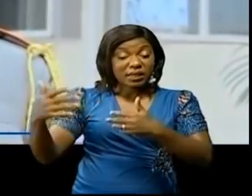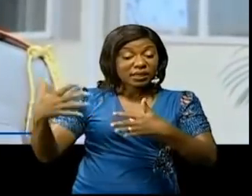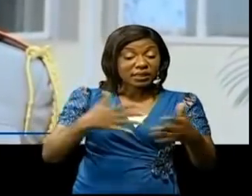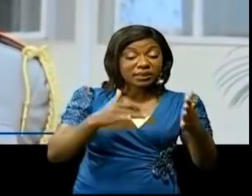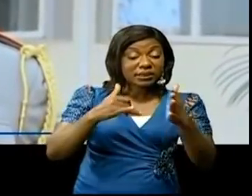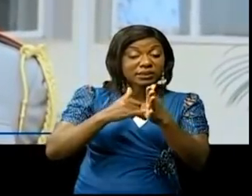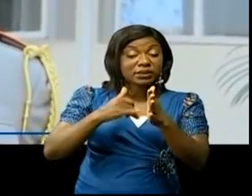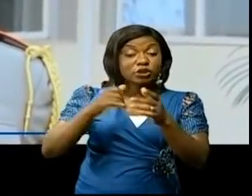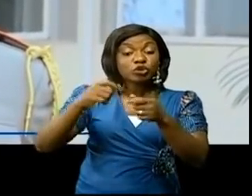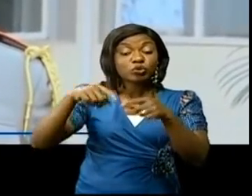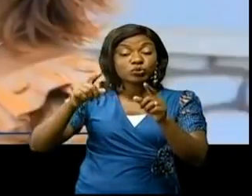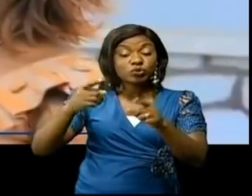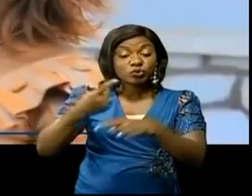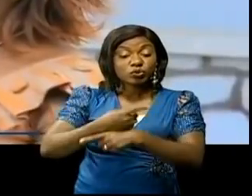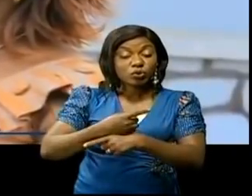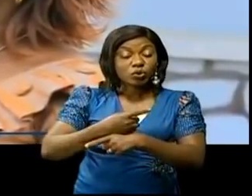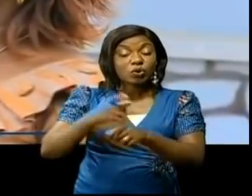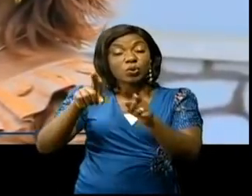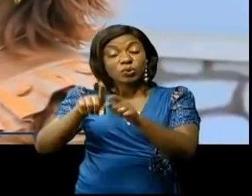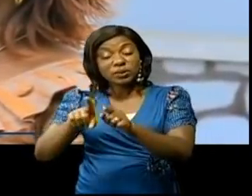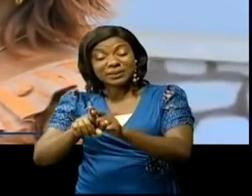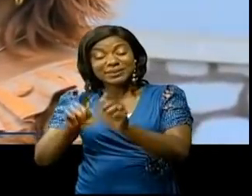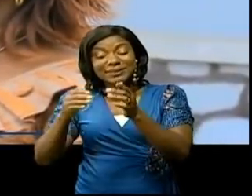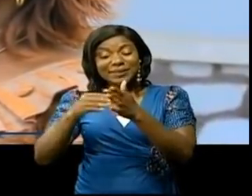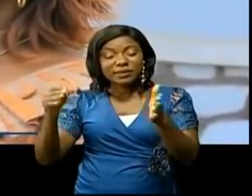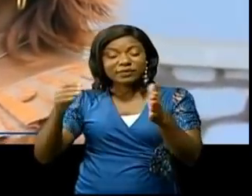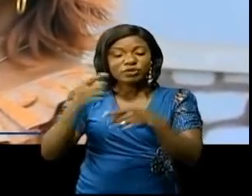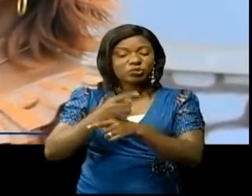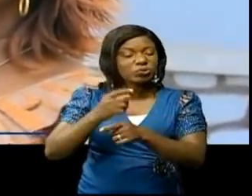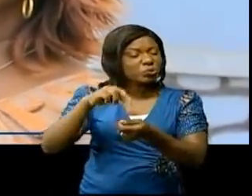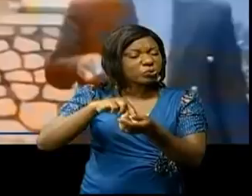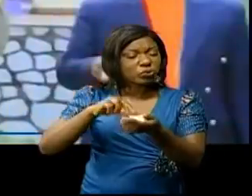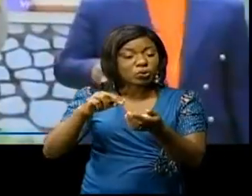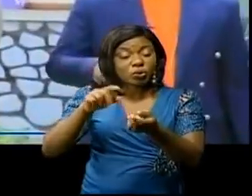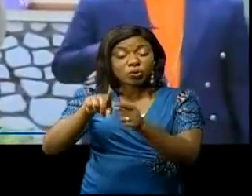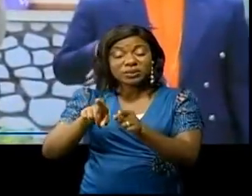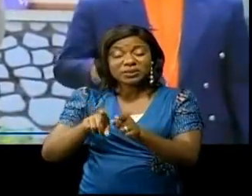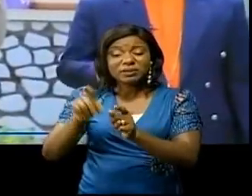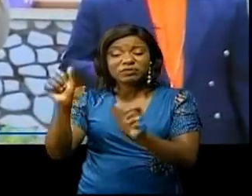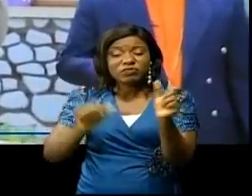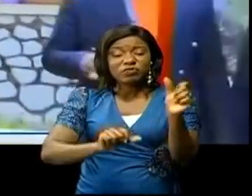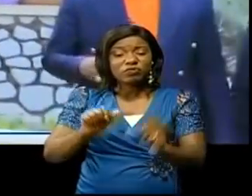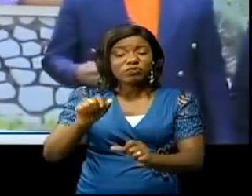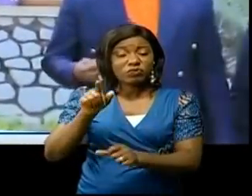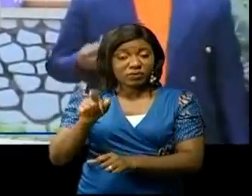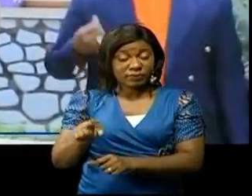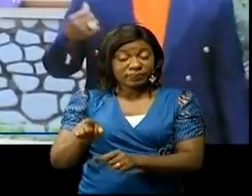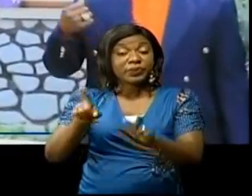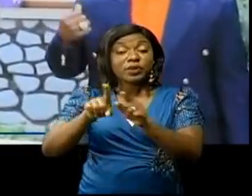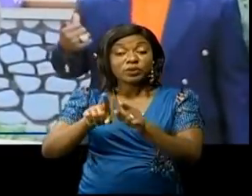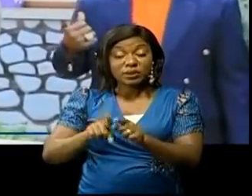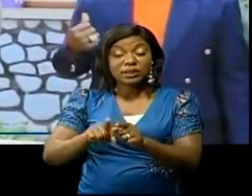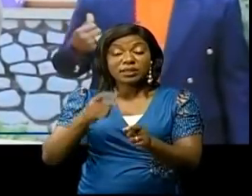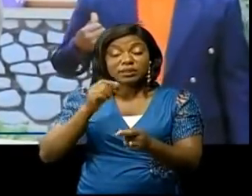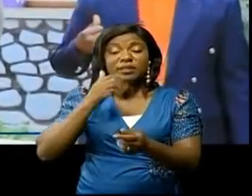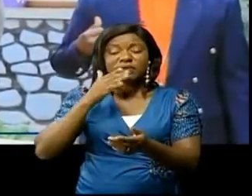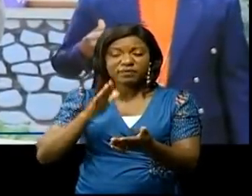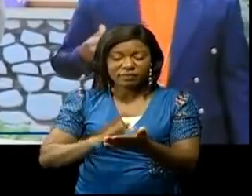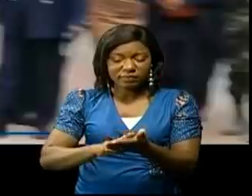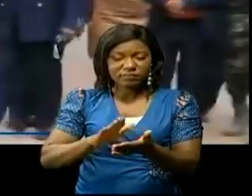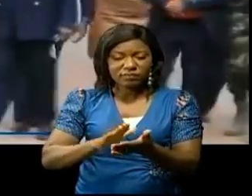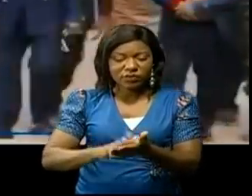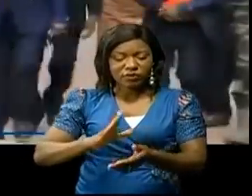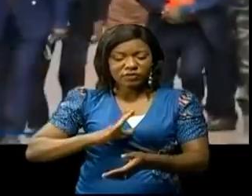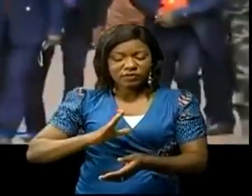des 80 jours, Moba 1 à Moba 2, Cela avant de se féliciter des actions entreprises par les gouverneurs militaires en vue du